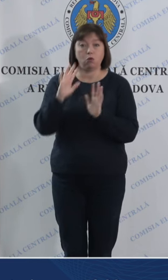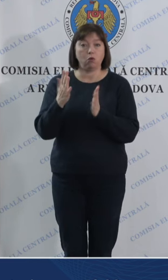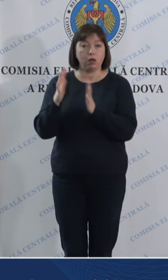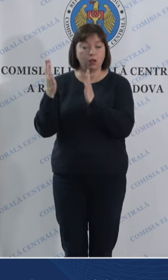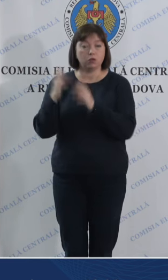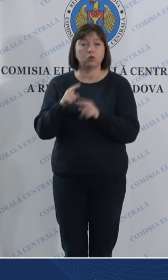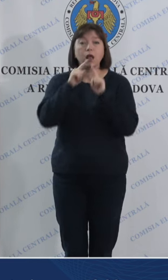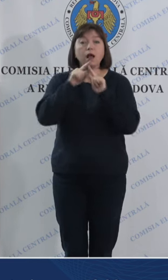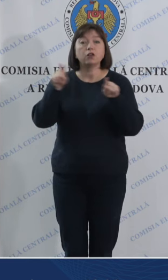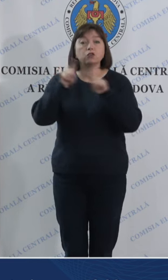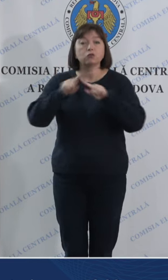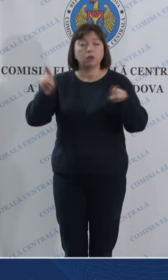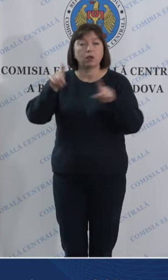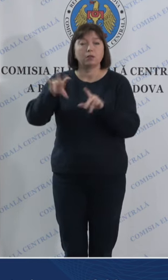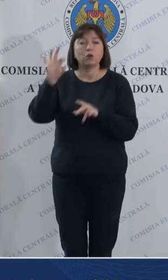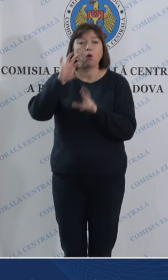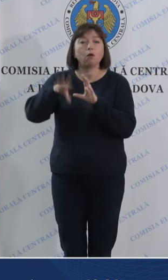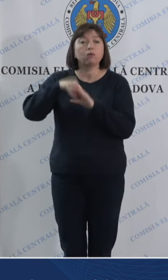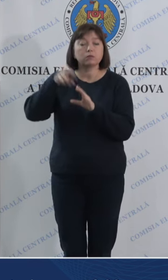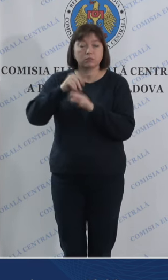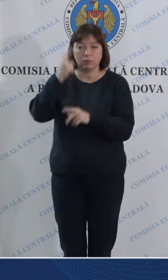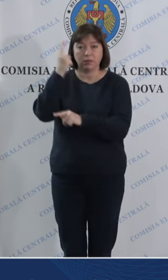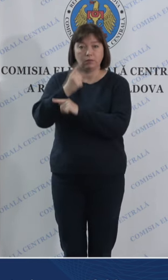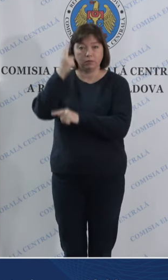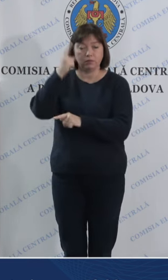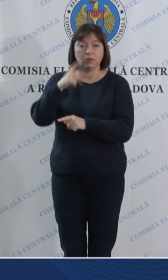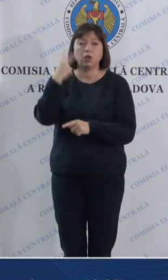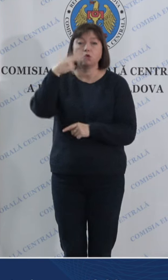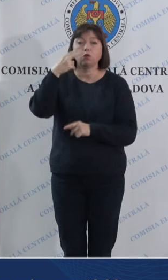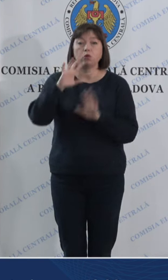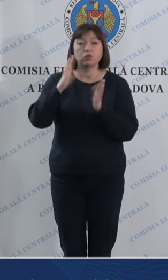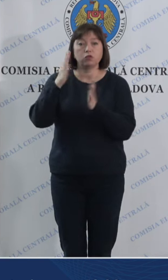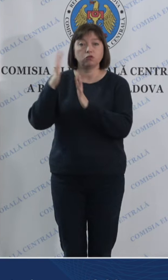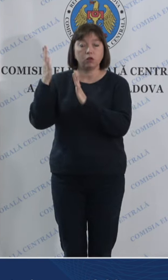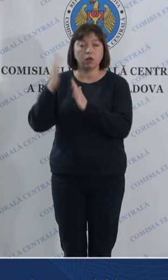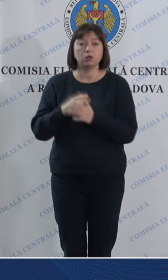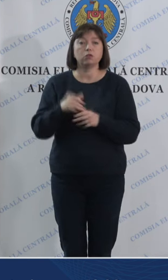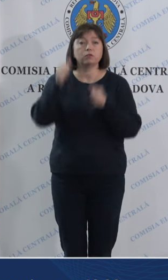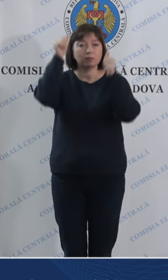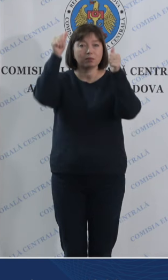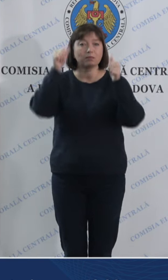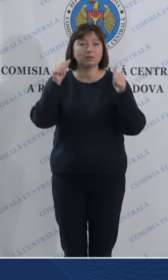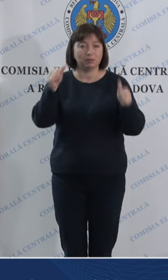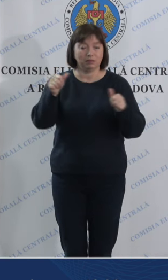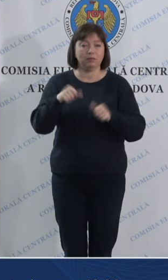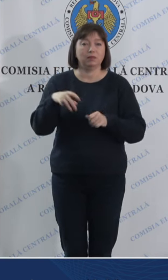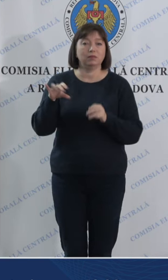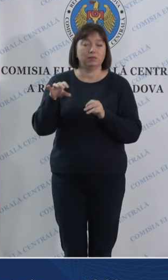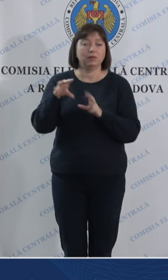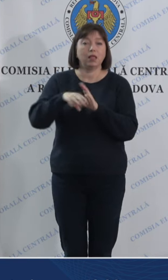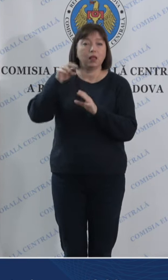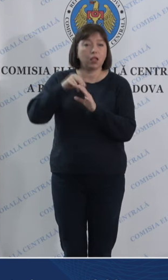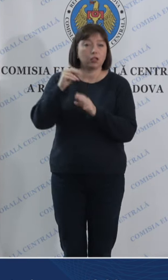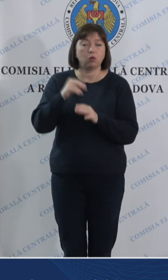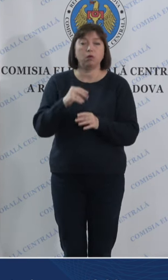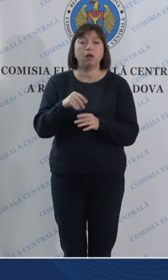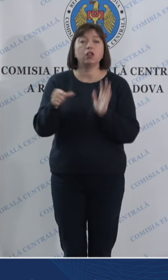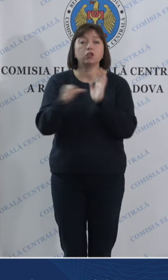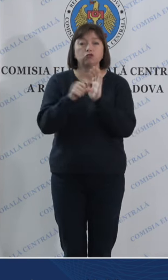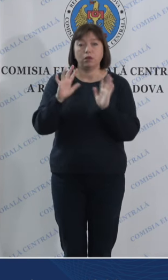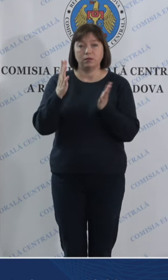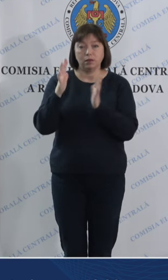agitație electorală interzisă 20 de cazuri afișaj electoral neautorizat 6